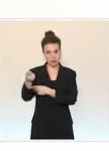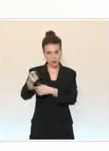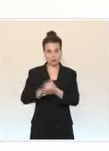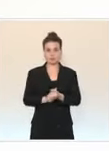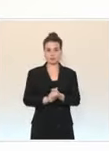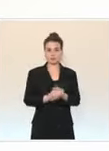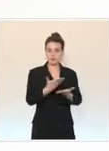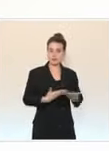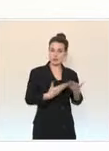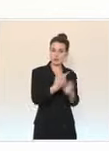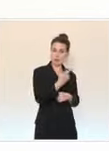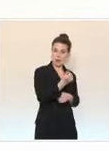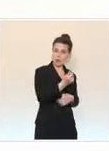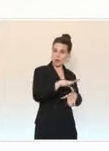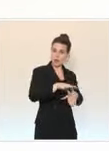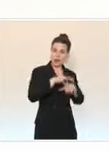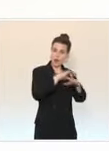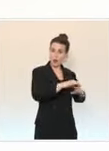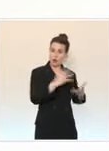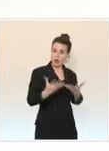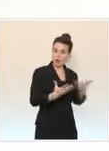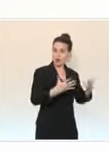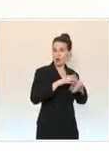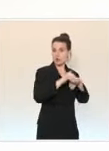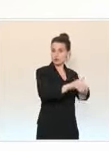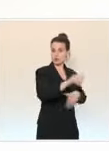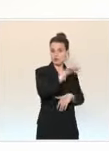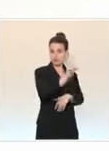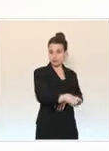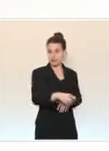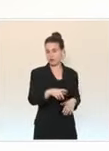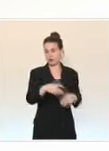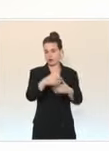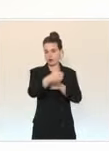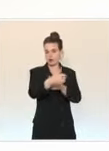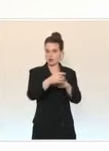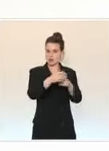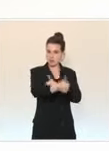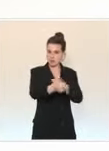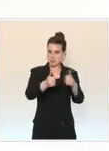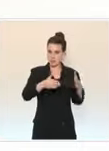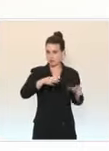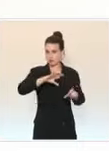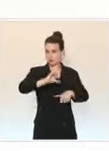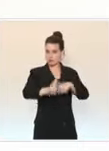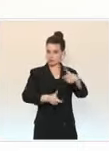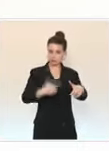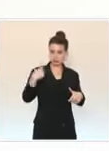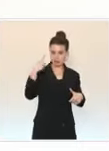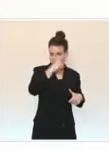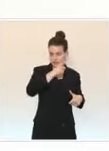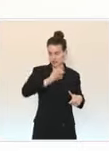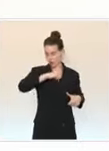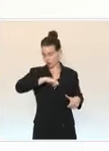et toujours, les secteurs les plus impactés et l'ensemble des Français autant de temps qu'il le faudra,